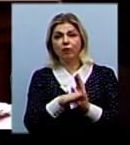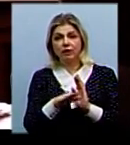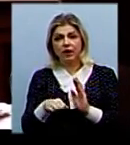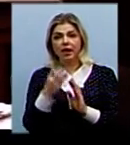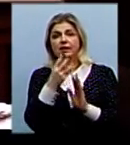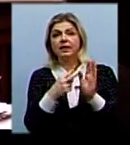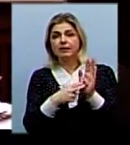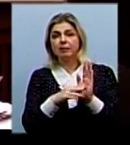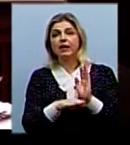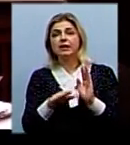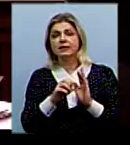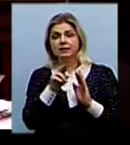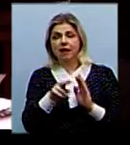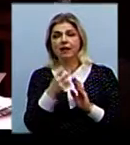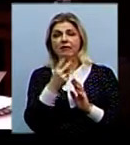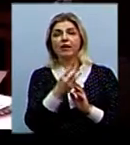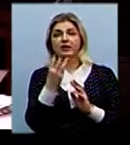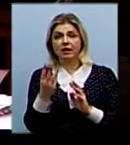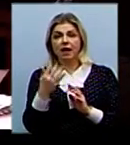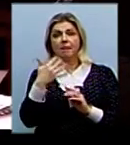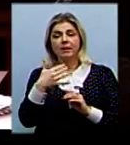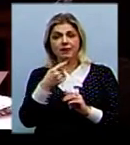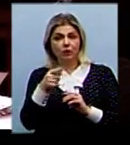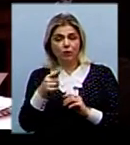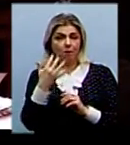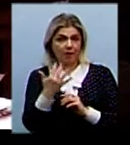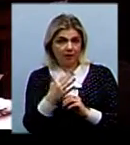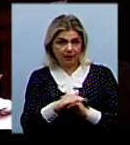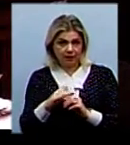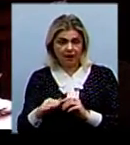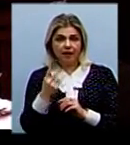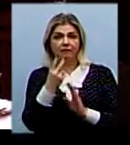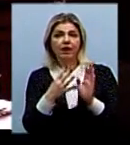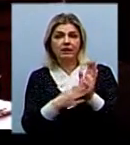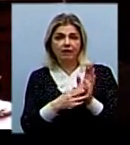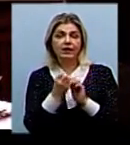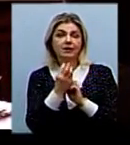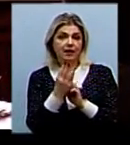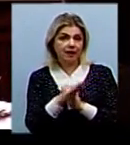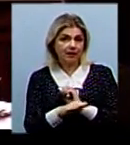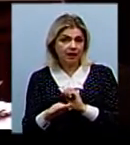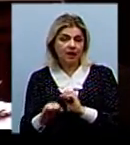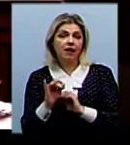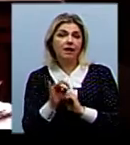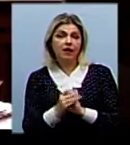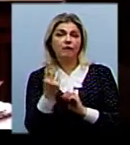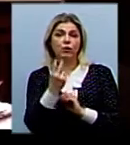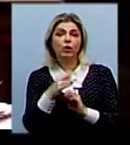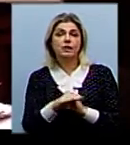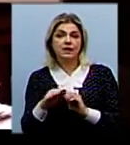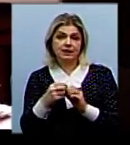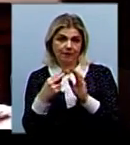37-й садочок – 23, 55-й – 29-й – 13 і другий садочок – 17.